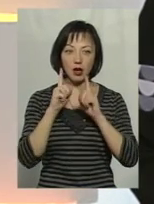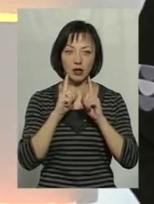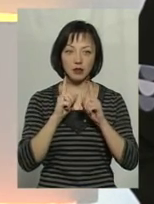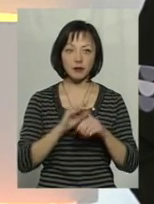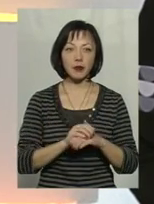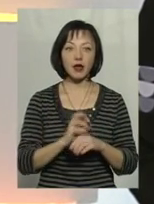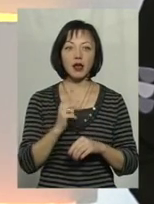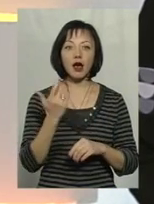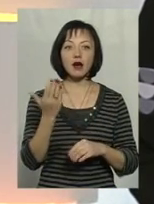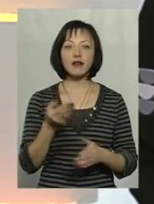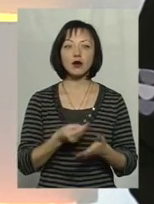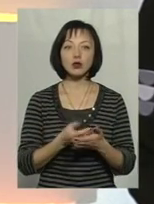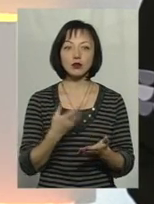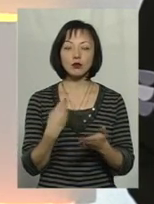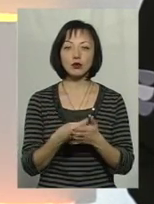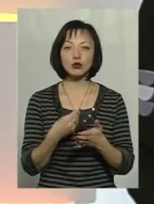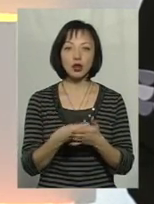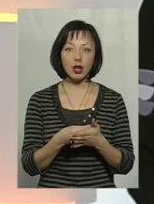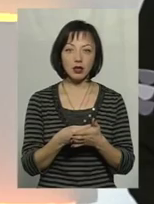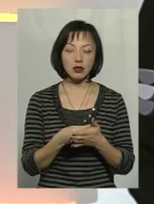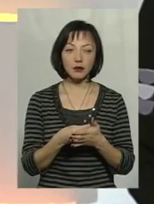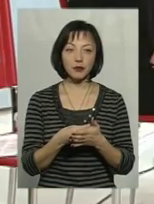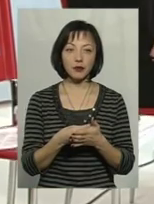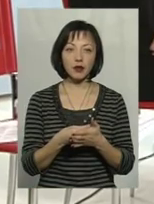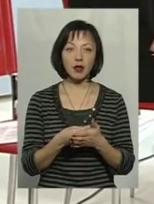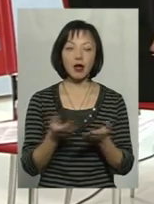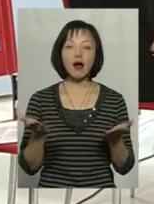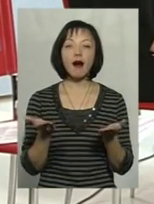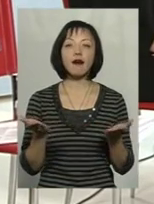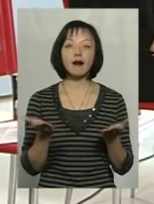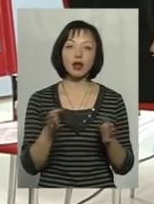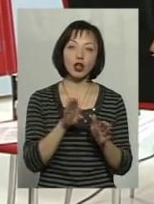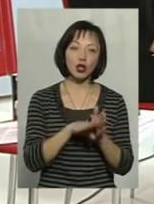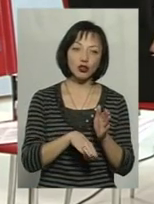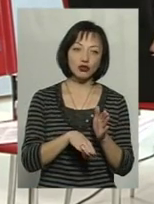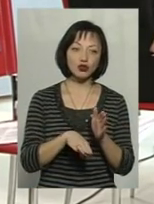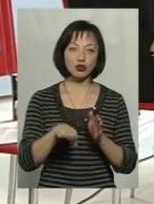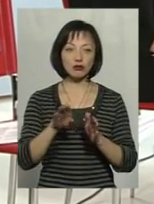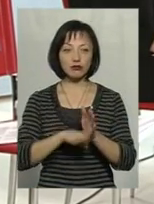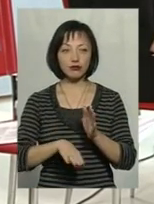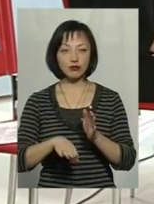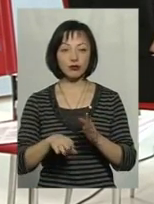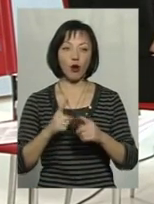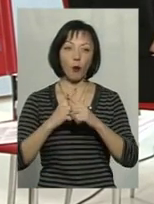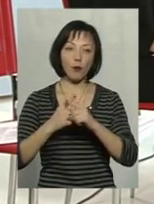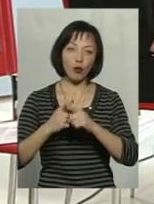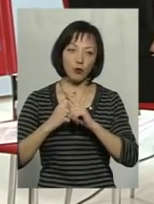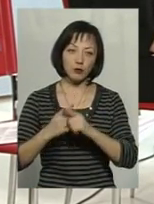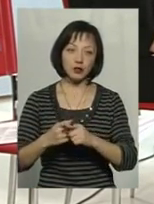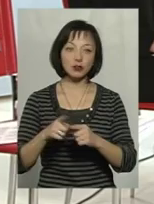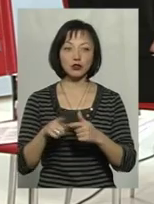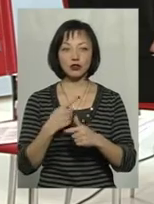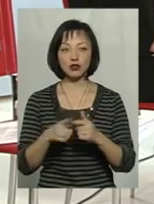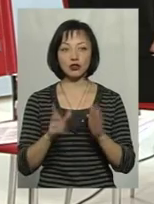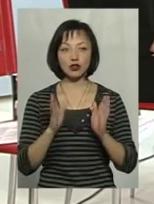Пані Лілі, як Ви оцінюєте бюджет? Який він? Гірший з гірших? Компромісний? Чи це